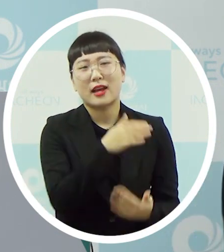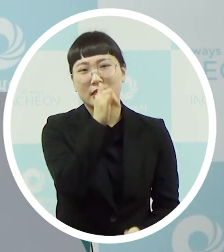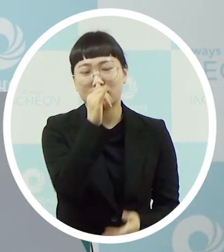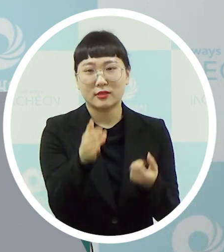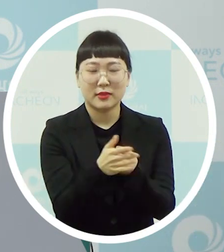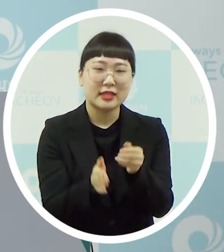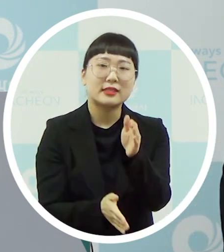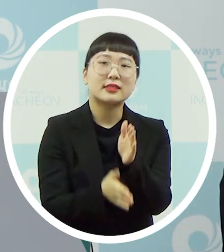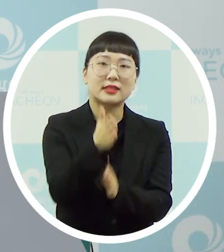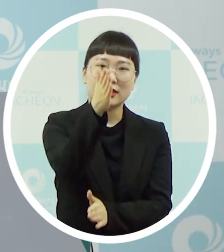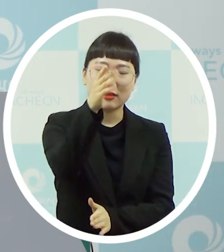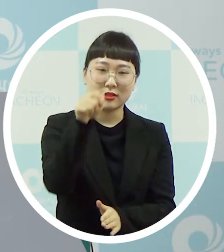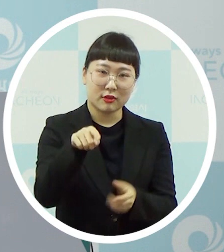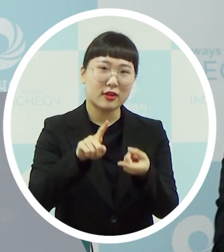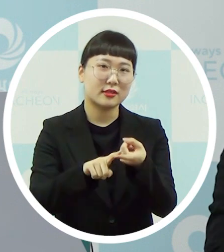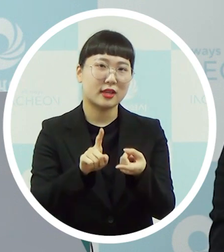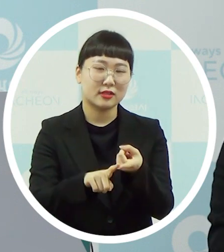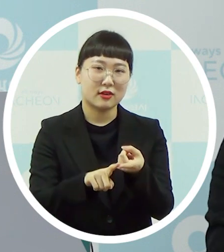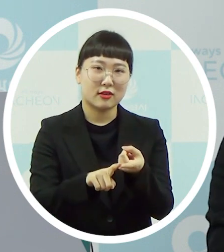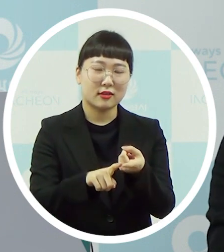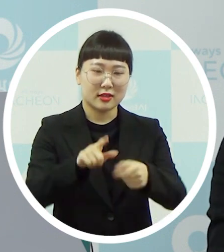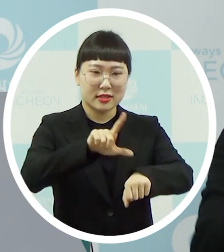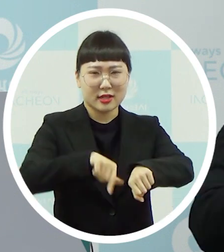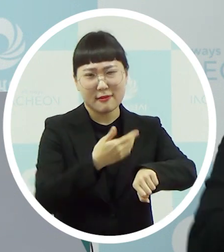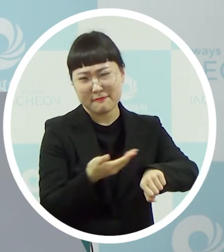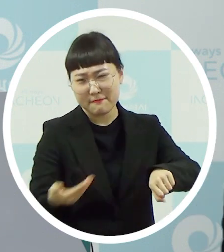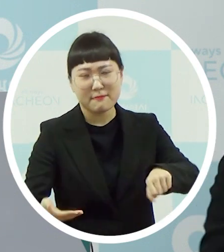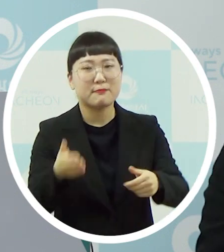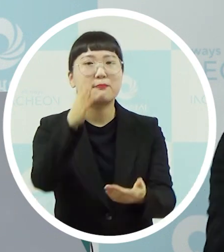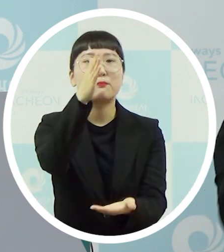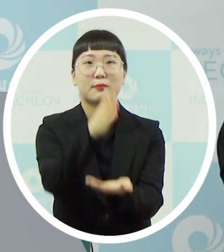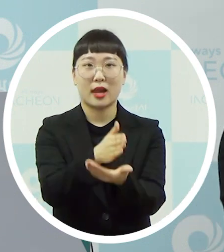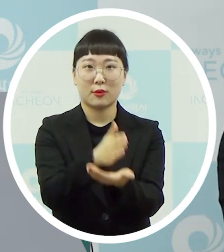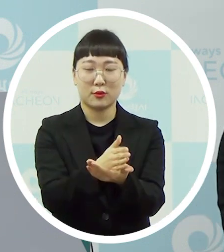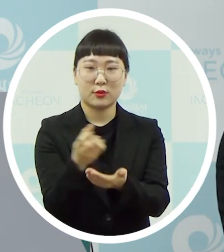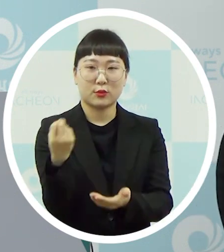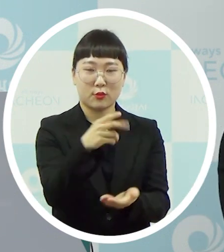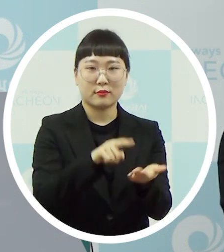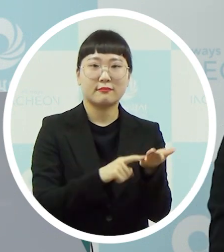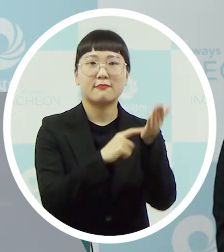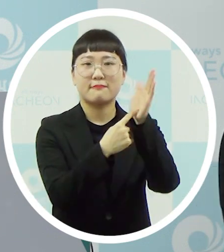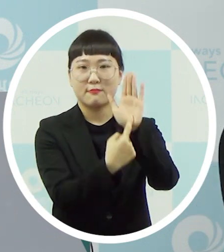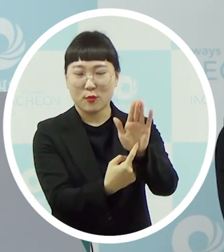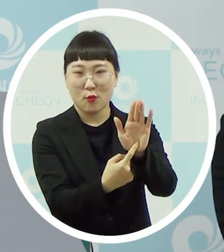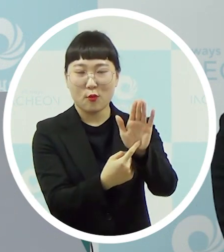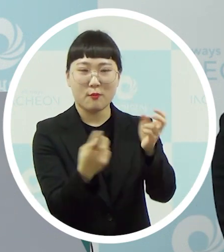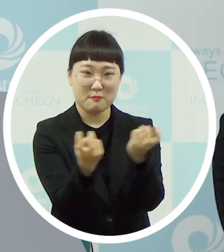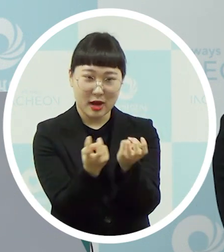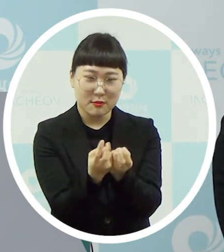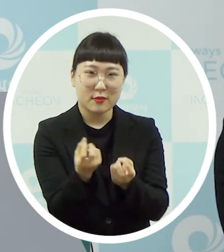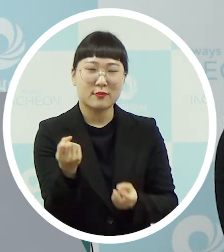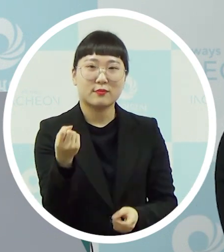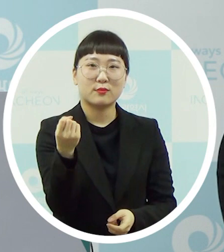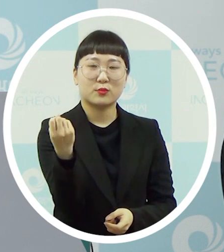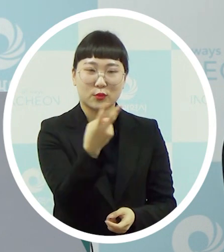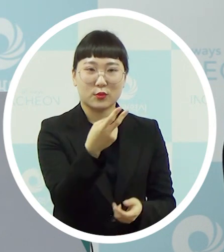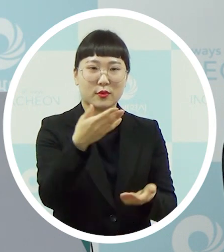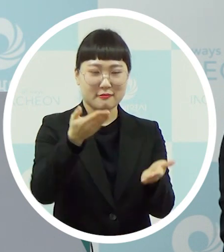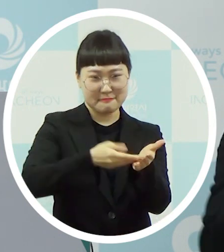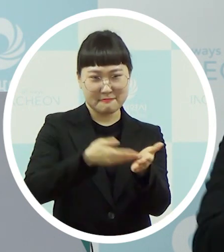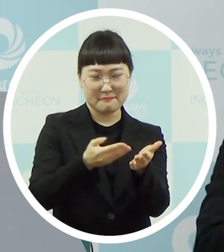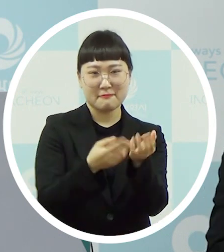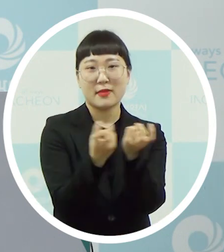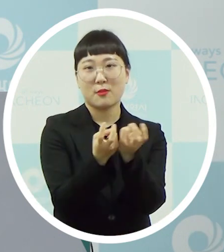똑같은 준칙이나 이런 그 보도의 방식 이런 것들을 다 이렇게 논의를 해서 그 빠른